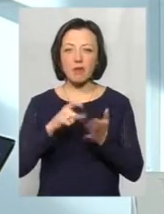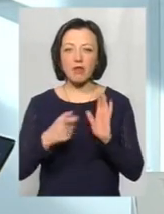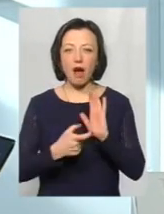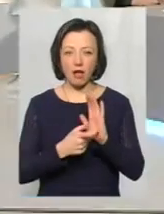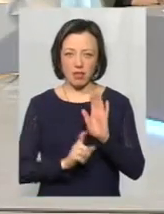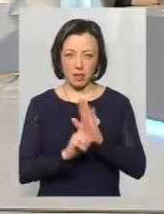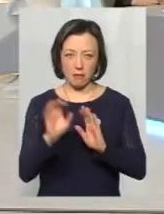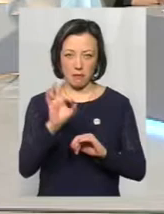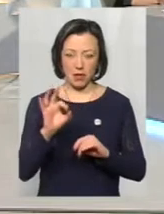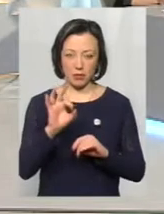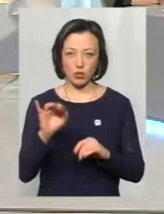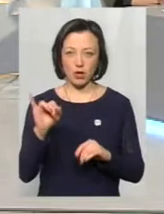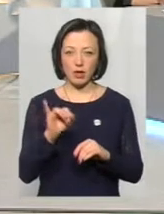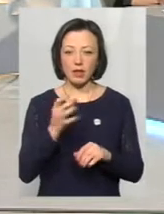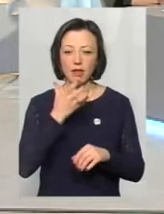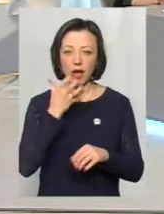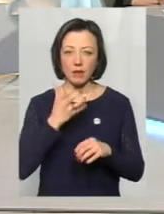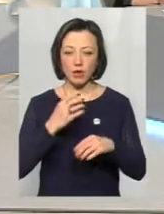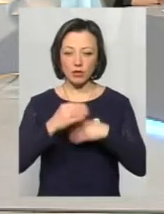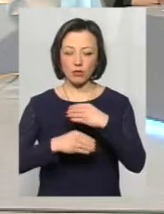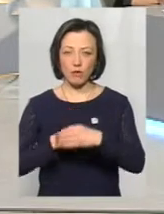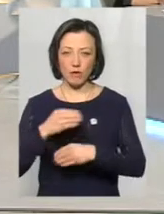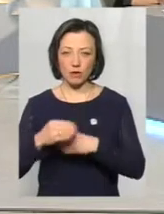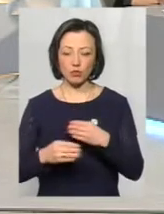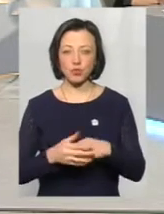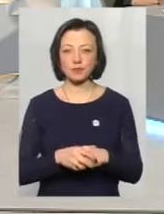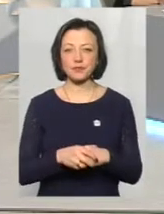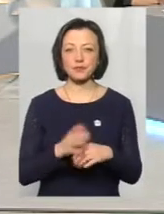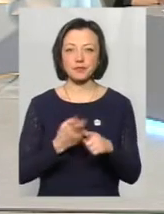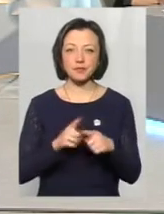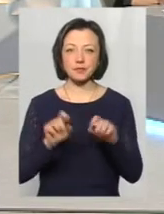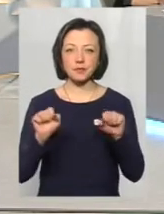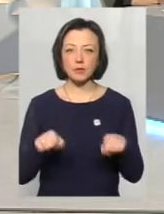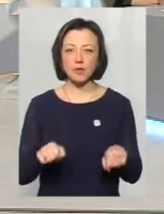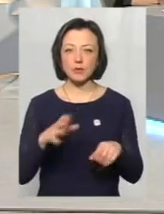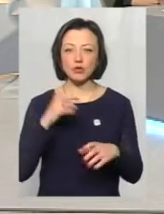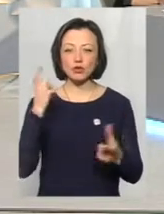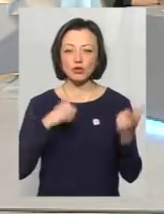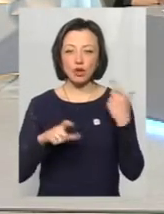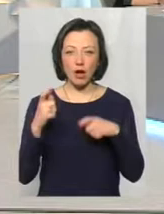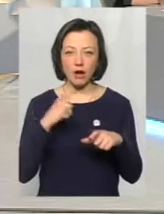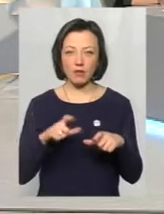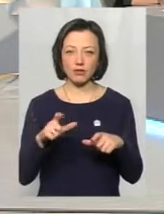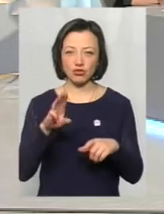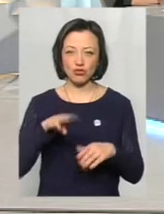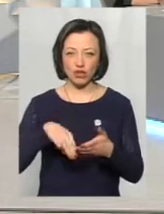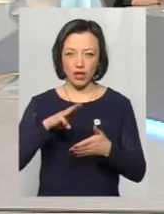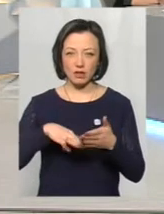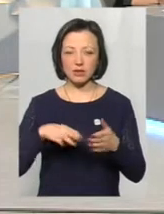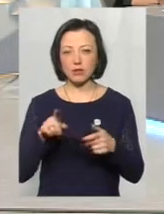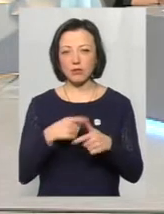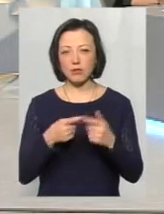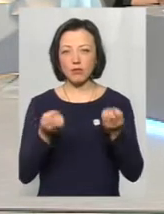температури і теплоізолюючу пов'язку. Це може бути шерстяний шарф, це може бути просто